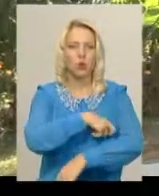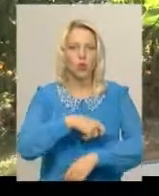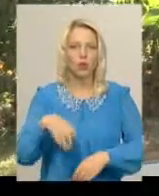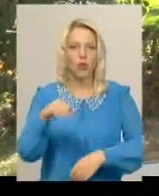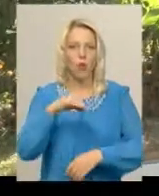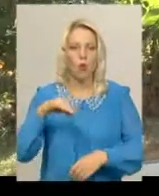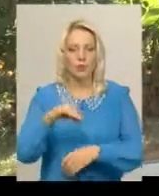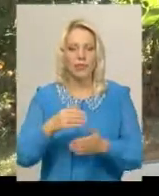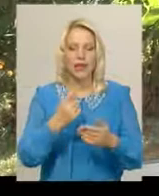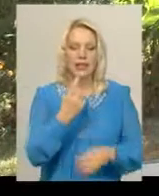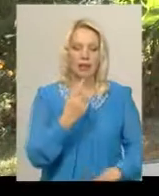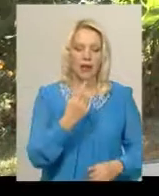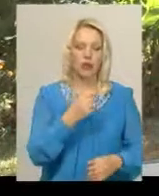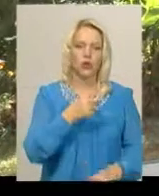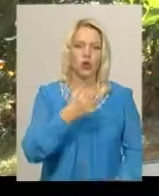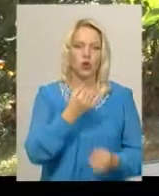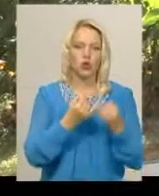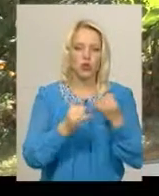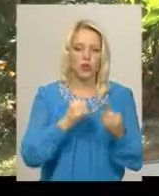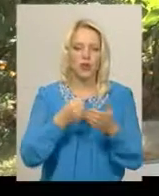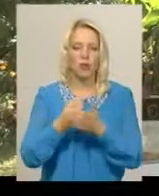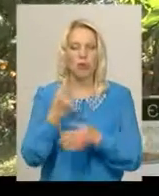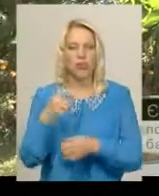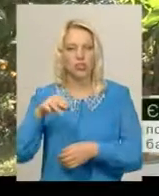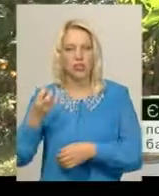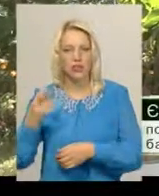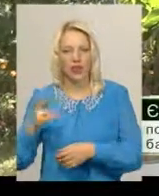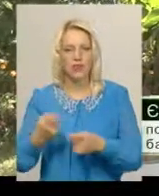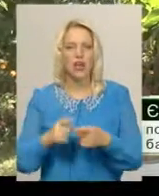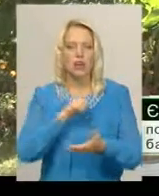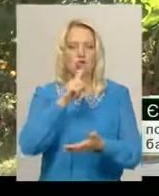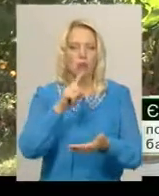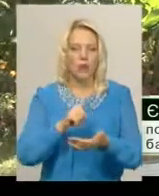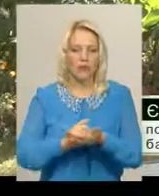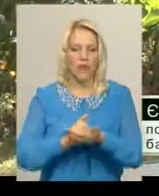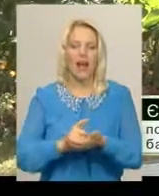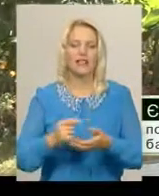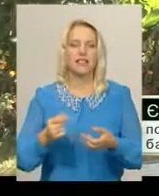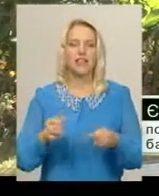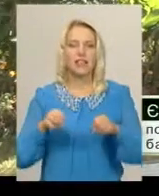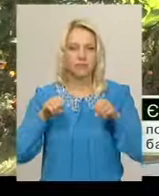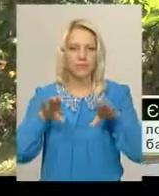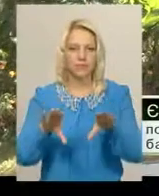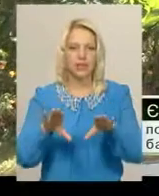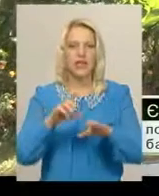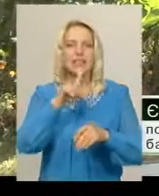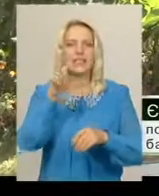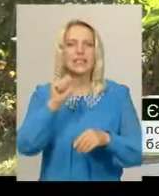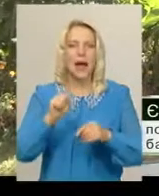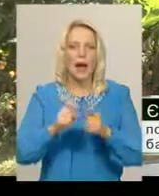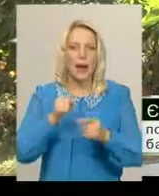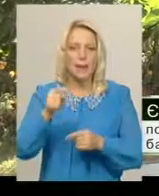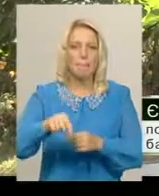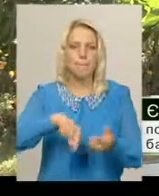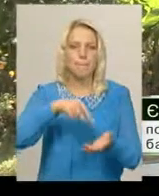жовтня по 1 травня водії зобов'язані керувати транспортними засобами за межами населених пунктів з включеним ближнім світлом фар, а